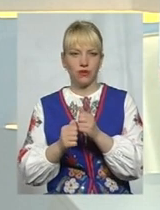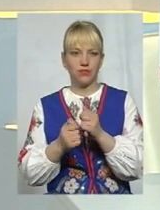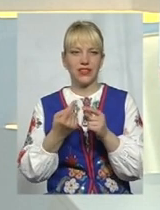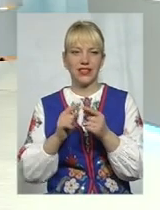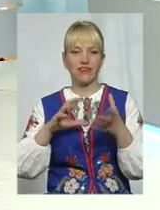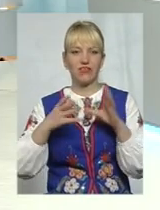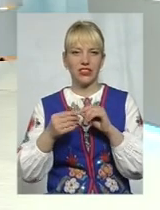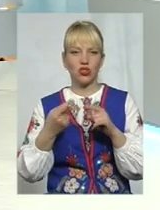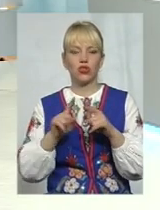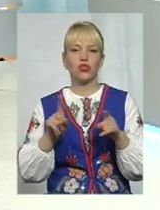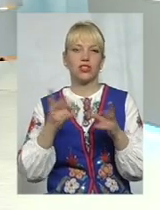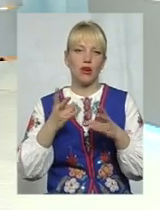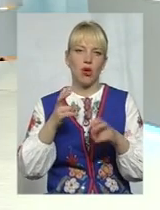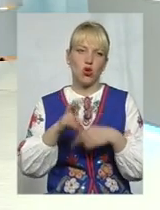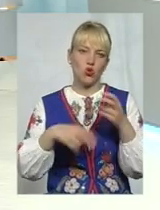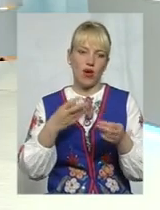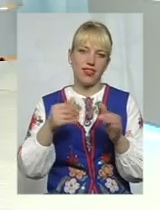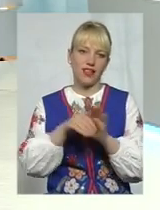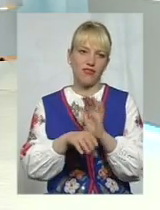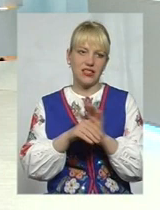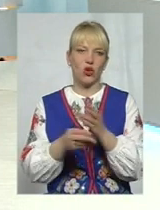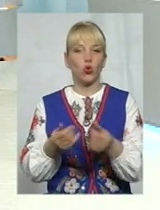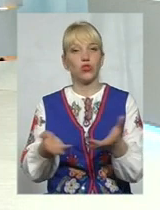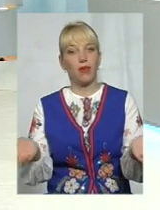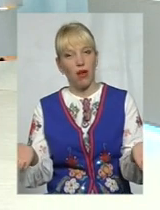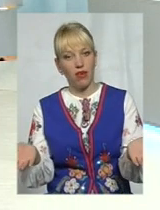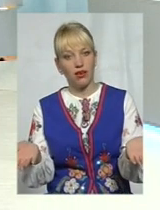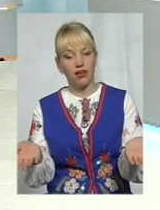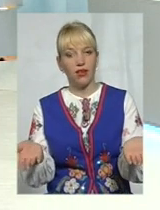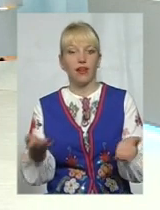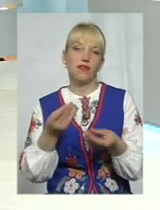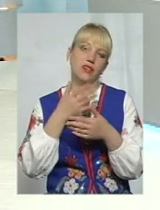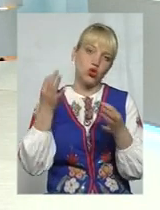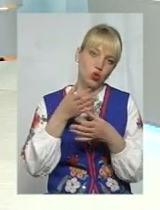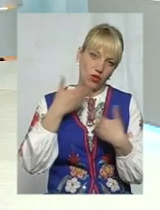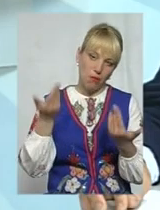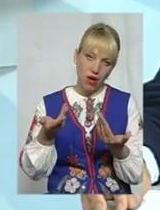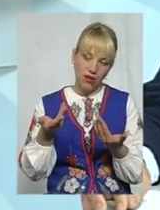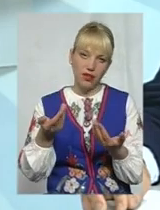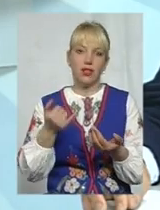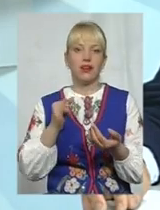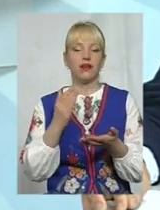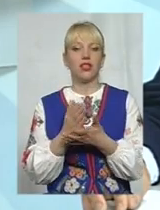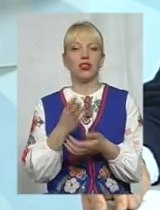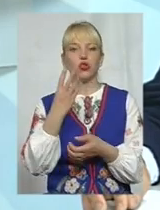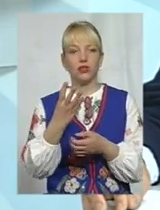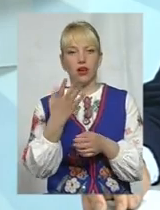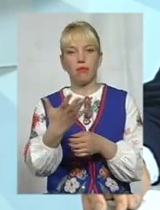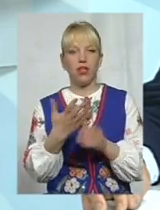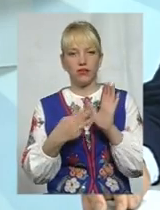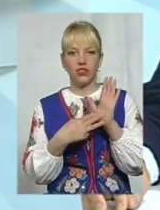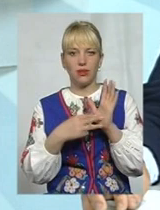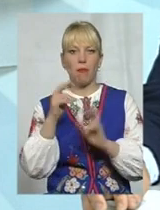зводилися до того, треба шукати інвестора, грошей немає, нічого немає, є 4, 5, 8